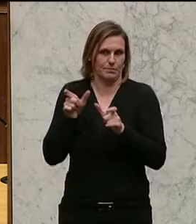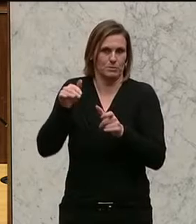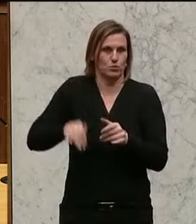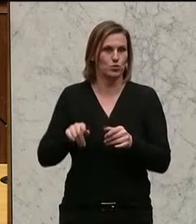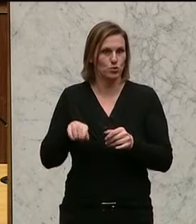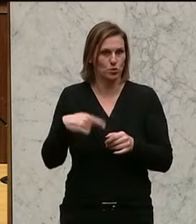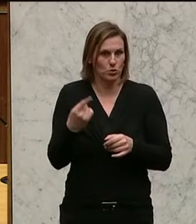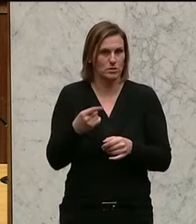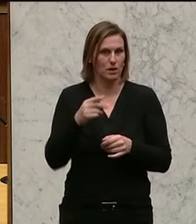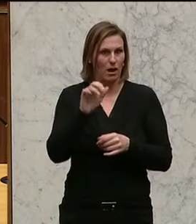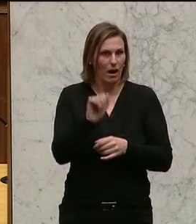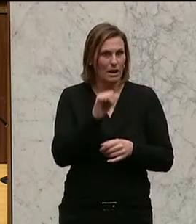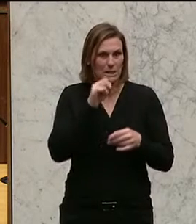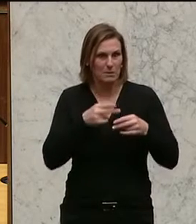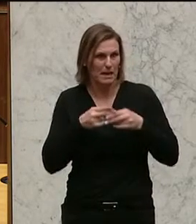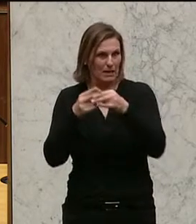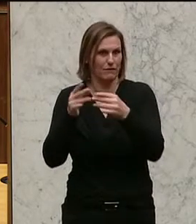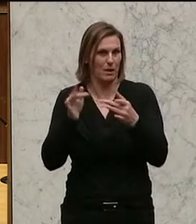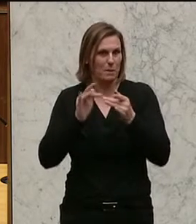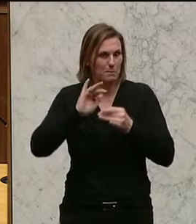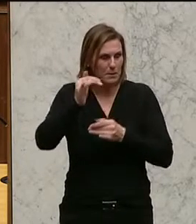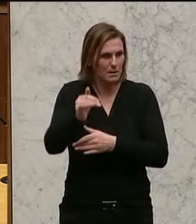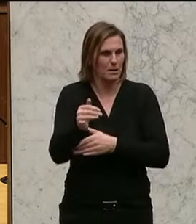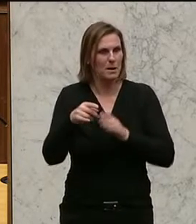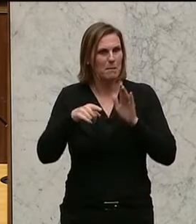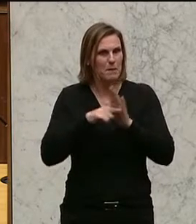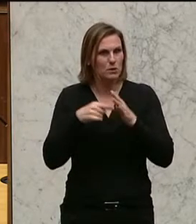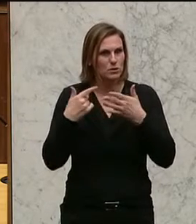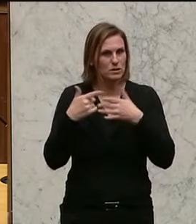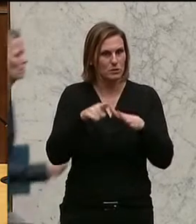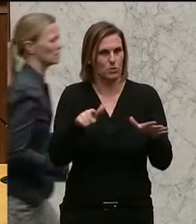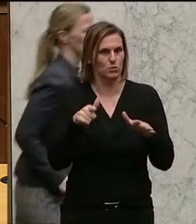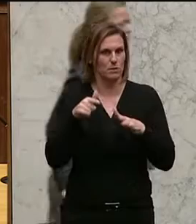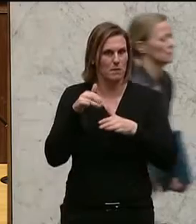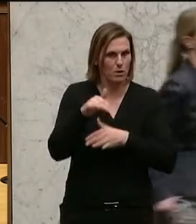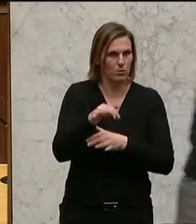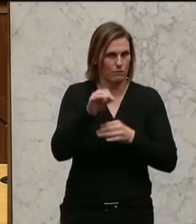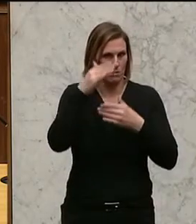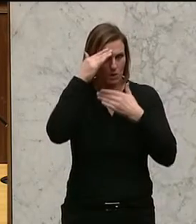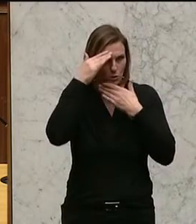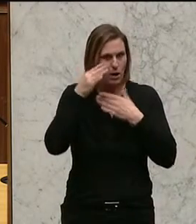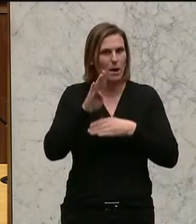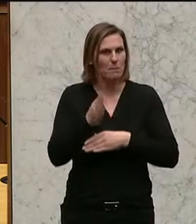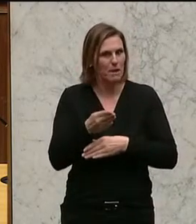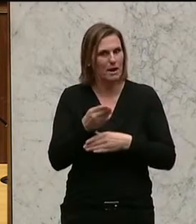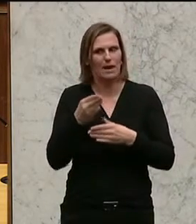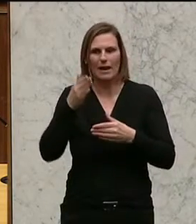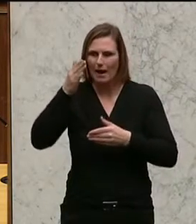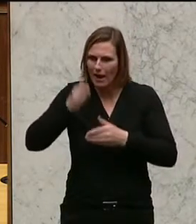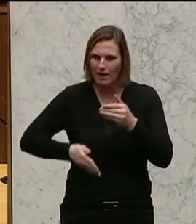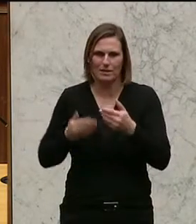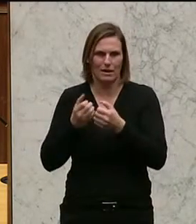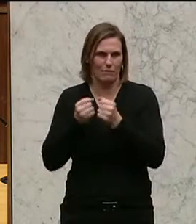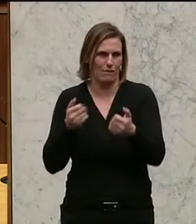es, klein a, keine Hilfe im Rahmen der Mittelmeerunion, minus 700 Millionen pro Jahr für Marokko, klein b, Ende des Freihandelsabkommen. Und ich